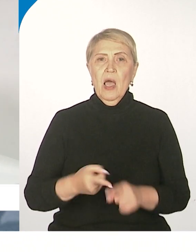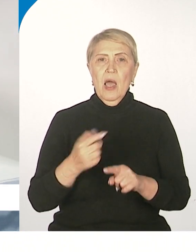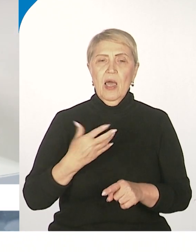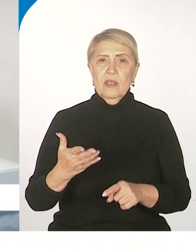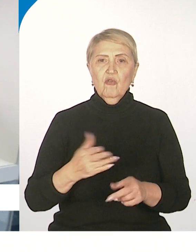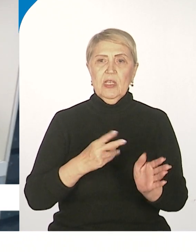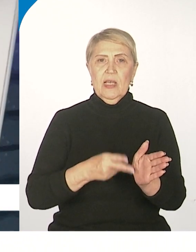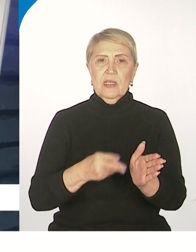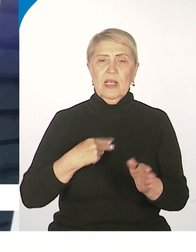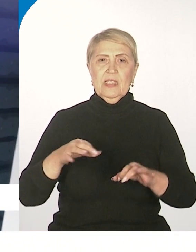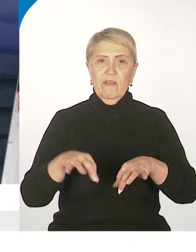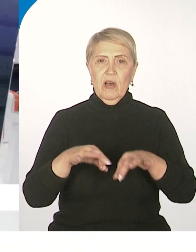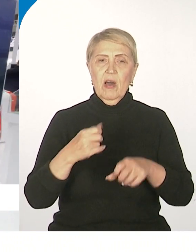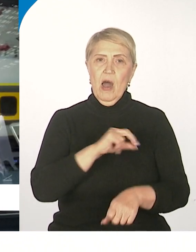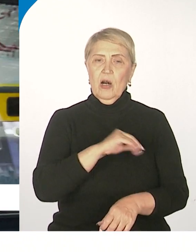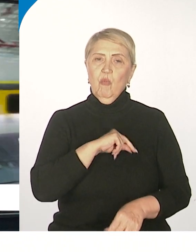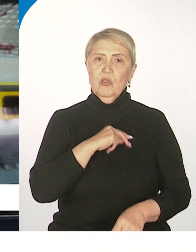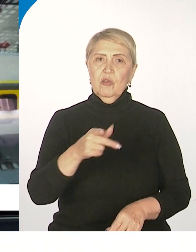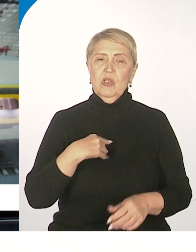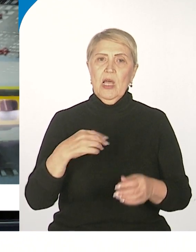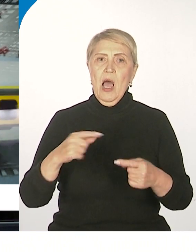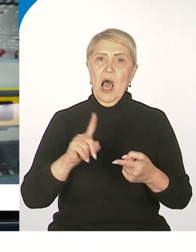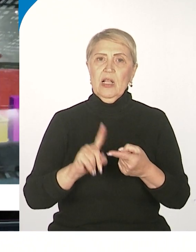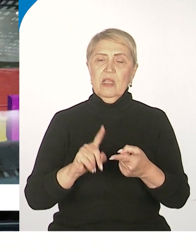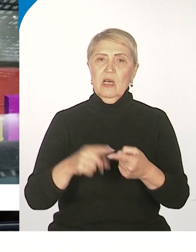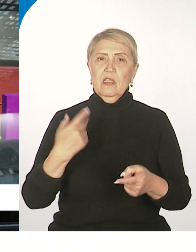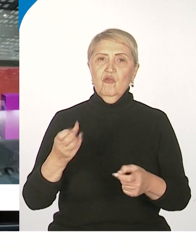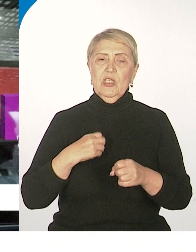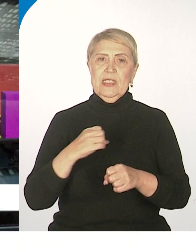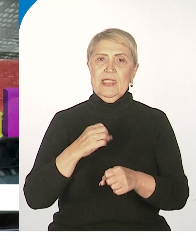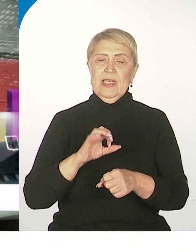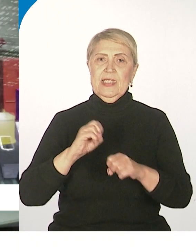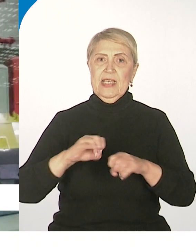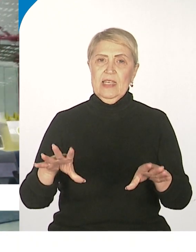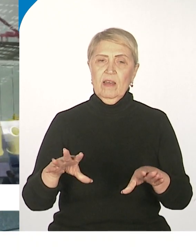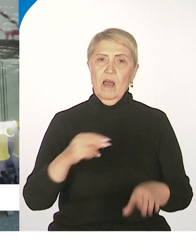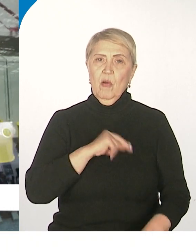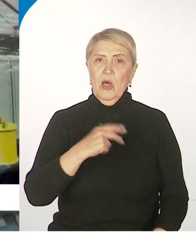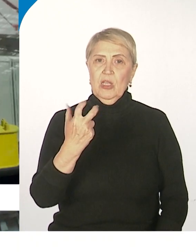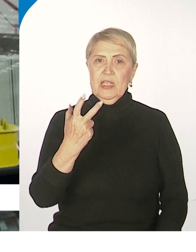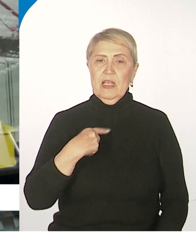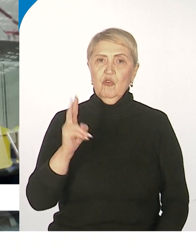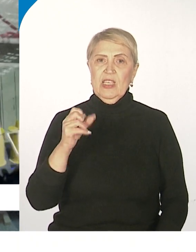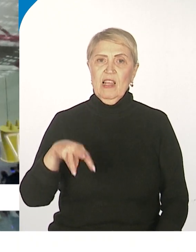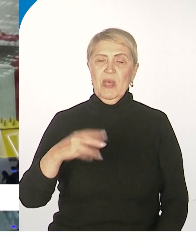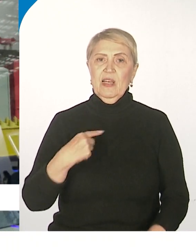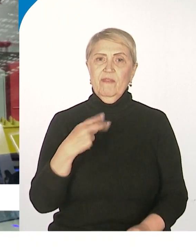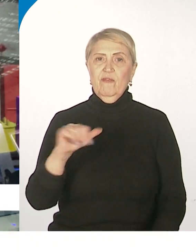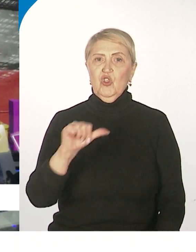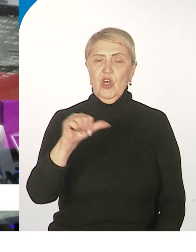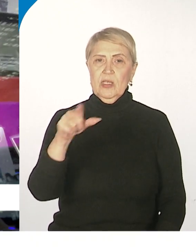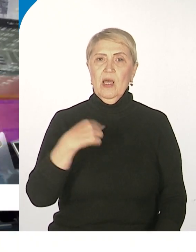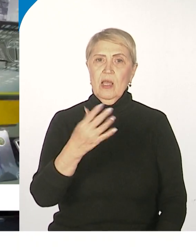подвижные составы работают от контактной сети и набирают скорость до 30 км в час. Они способны полировать в движении